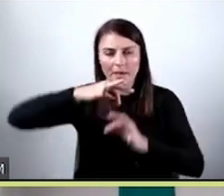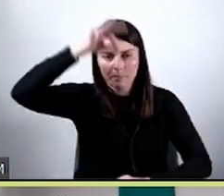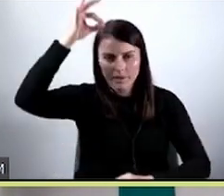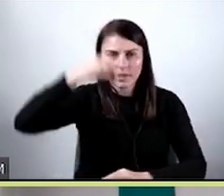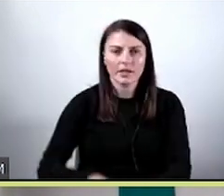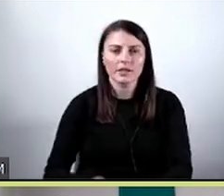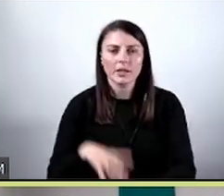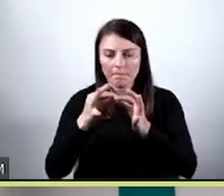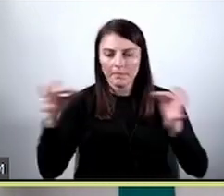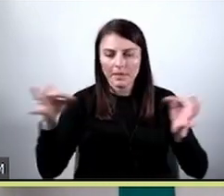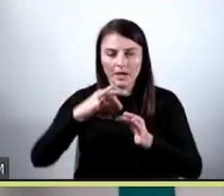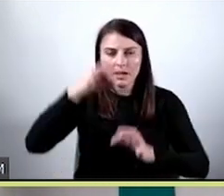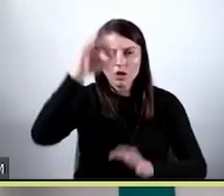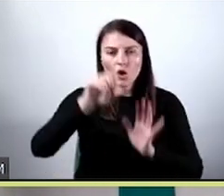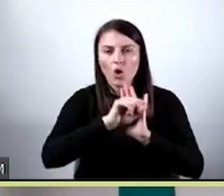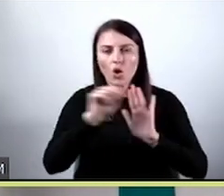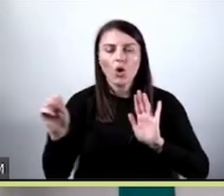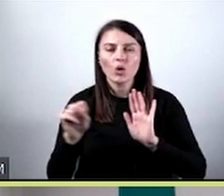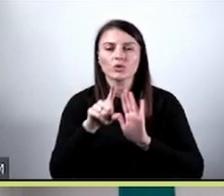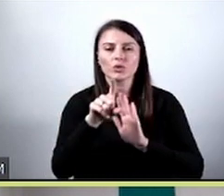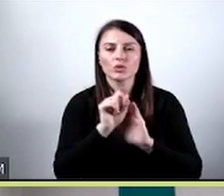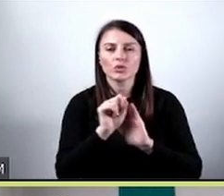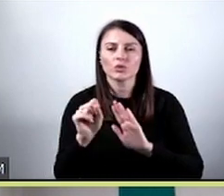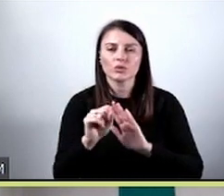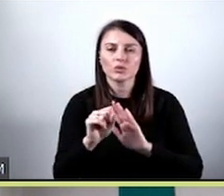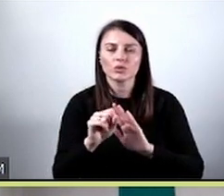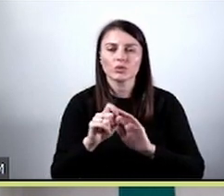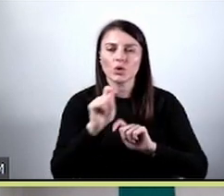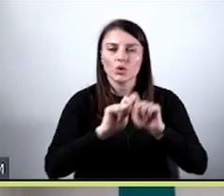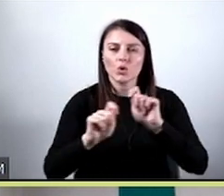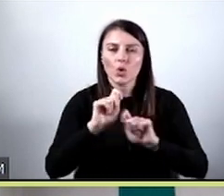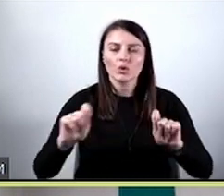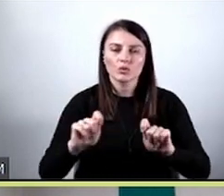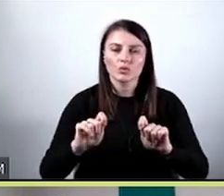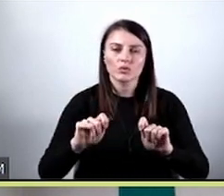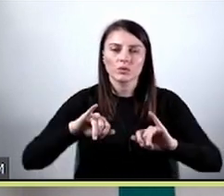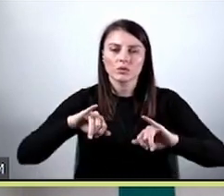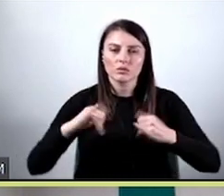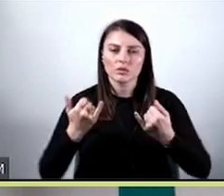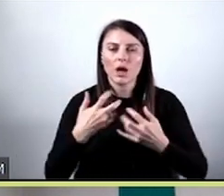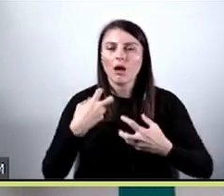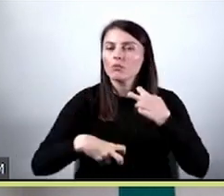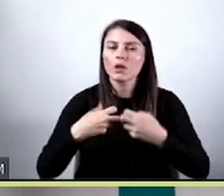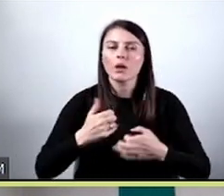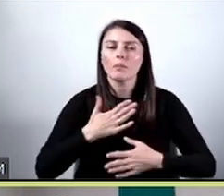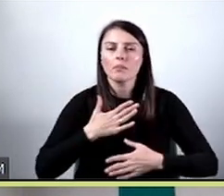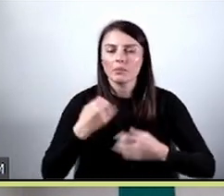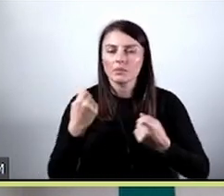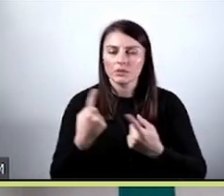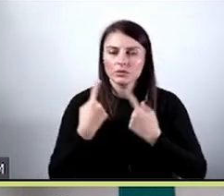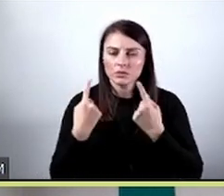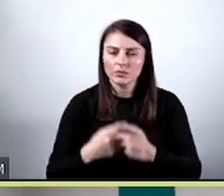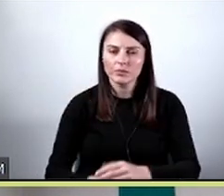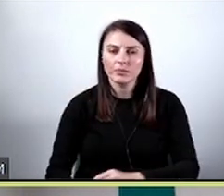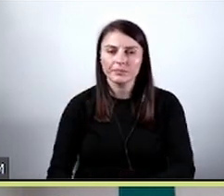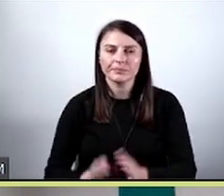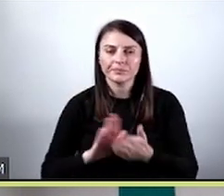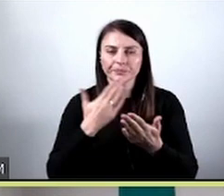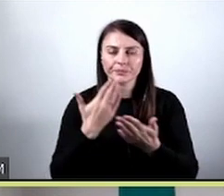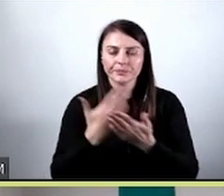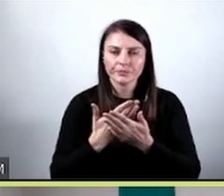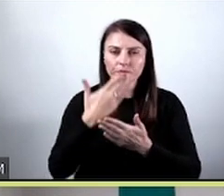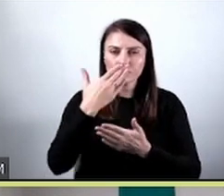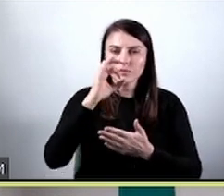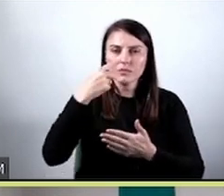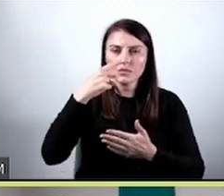Miary te zależnie bezpośrednio od rozwiązania, od problemu, z jakim mamy do czynienia. I na przykład w przypadku modelu